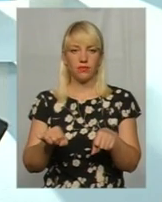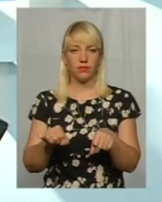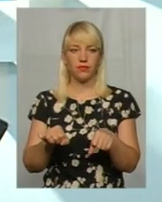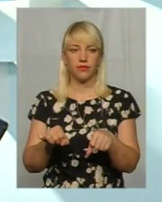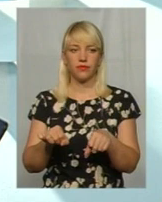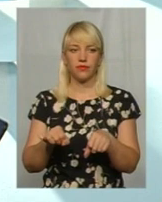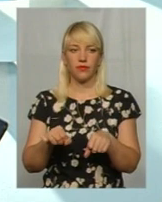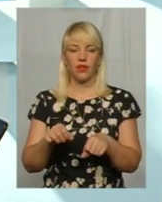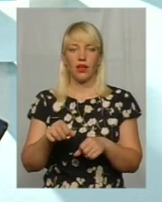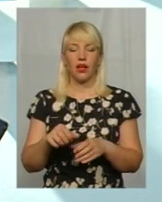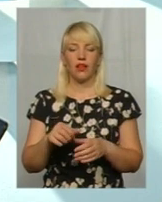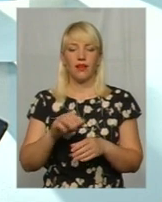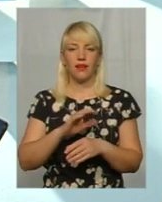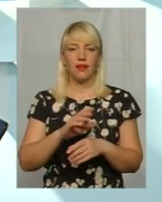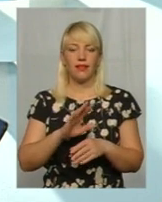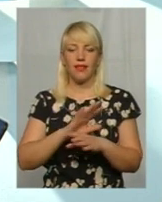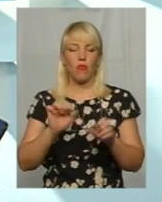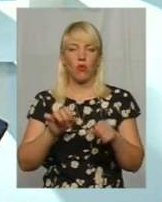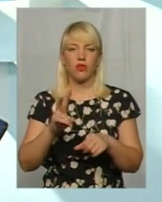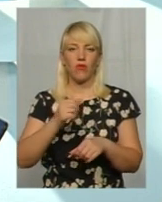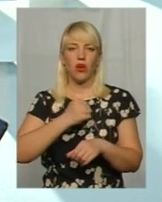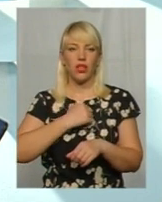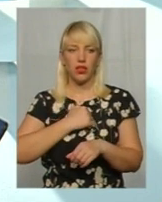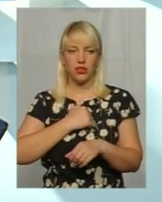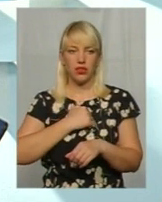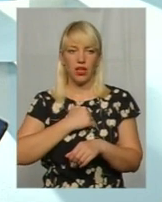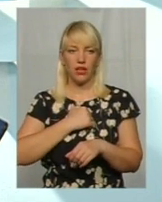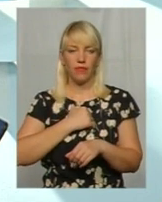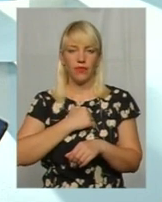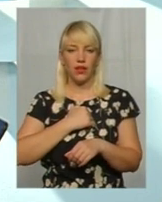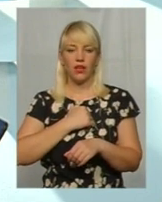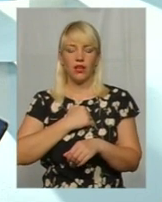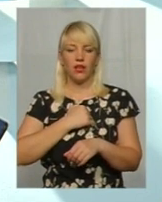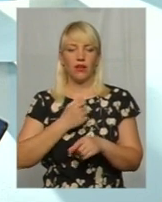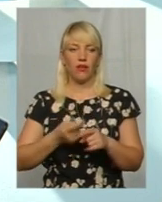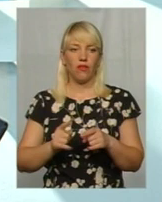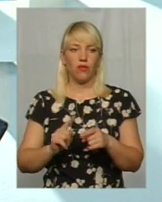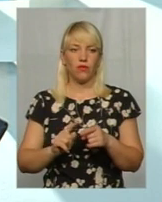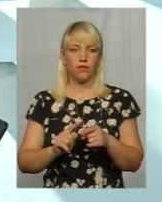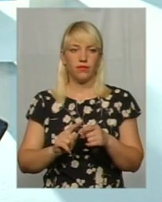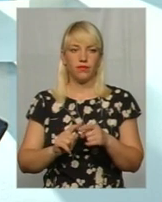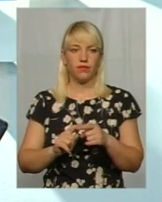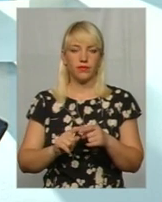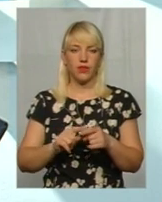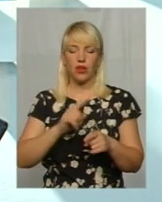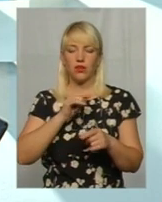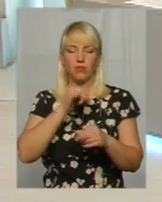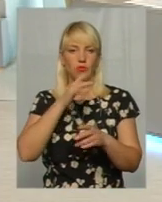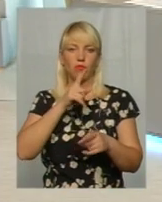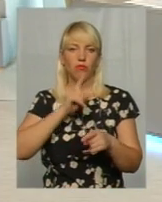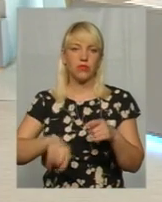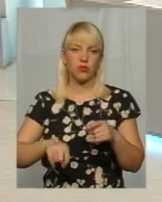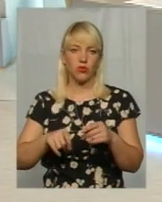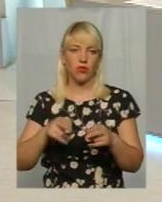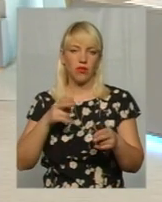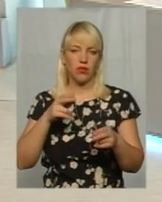неможливо, а на жаль, наразі унеможливлює оперативне реагування Держпродспоживслужби на якісь негативні